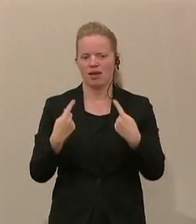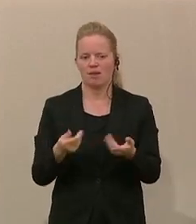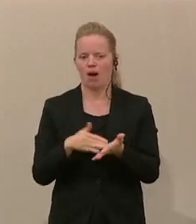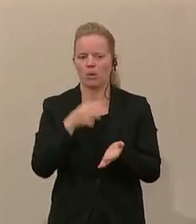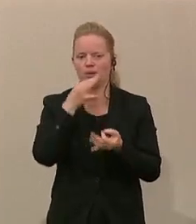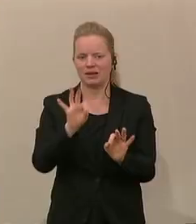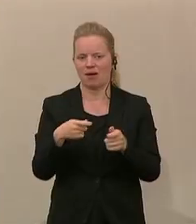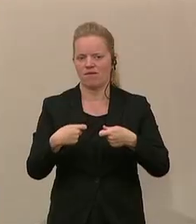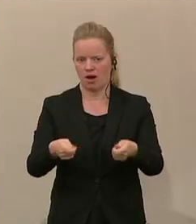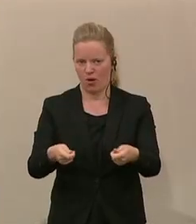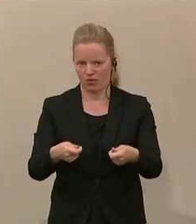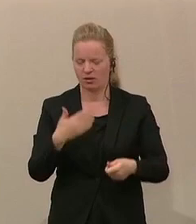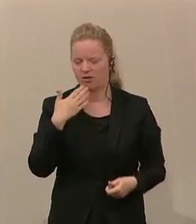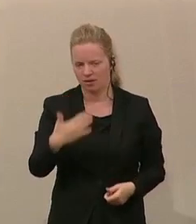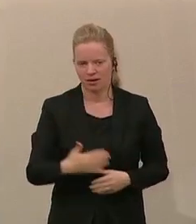Danke.